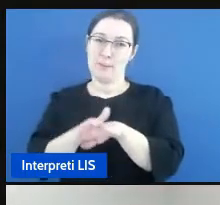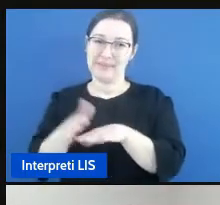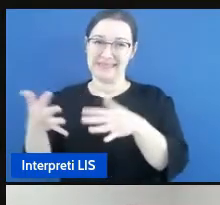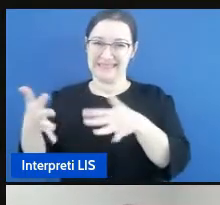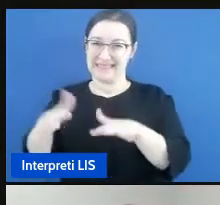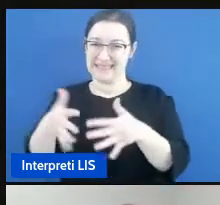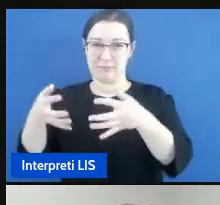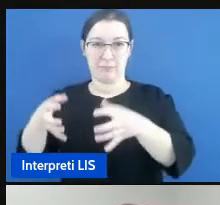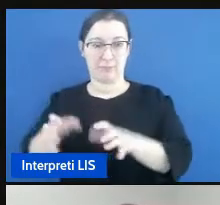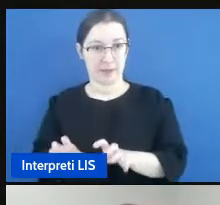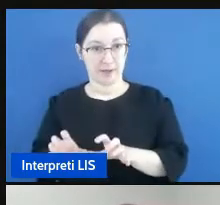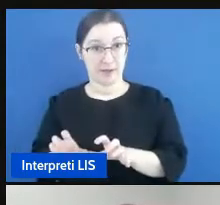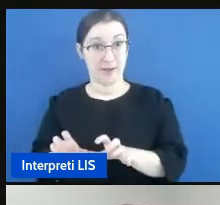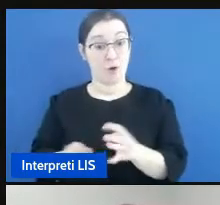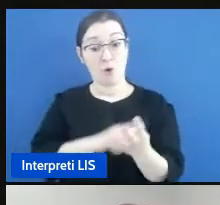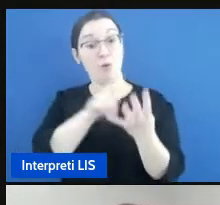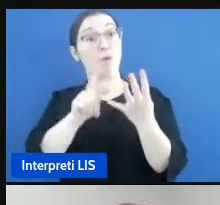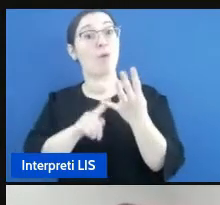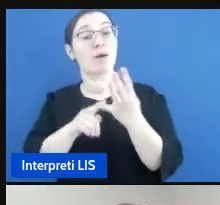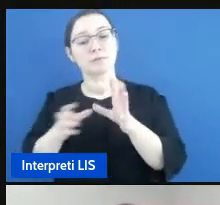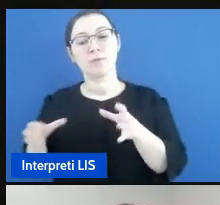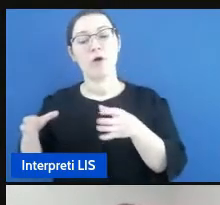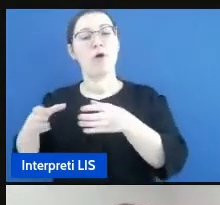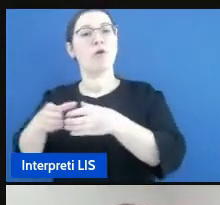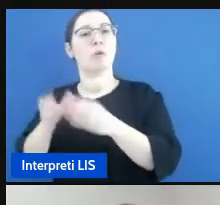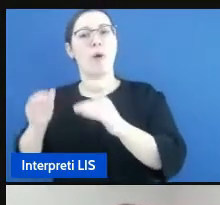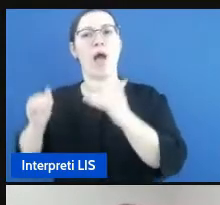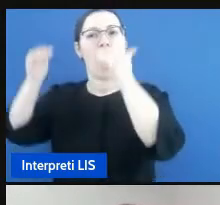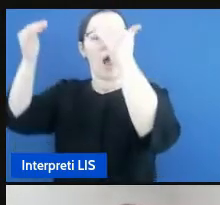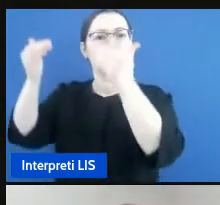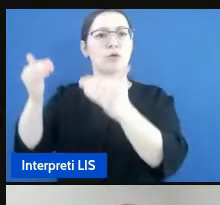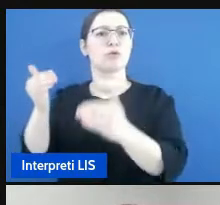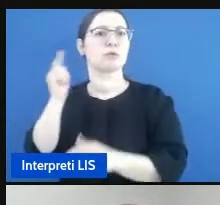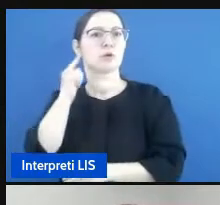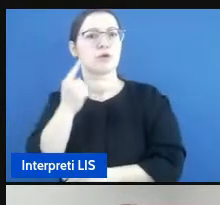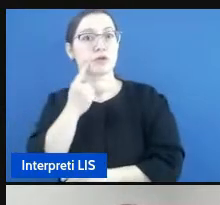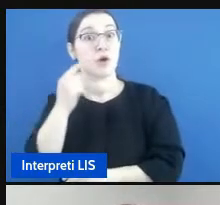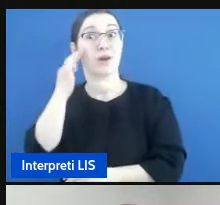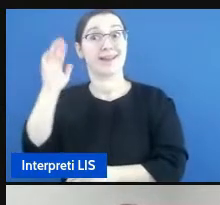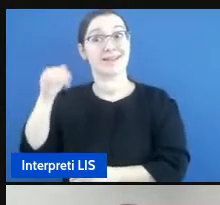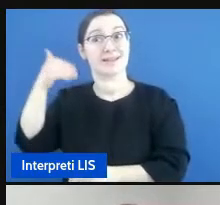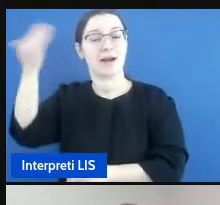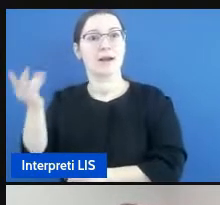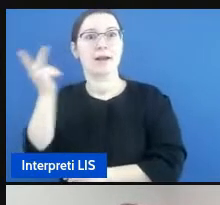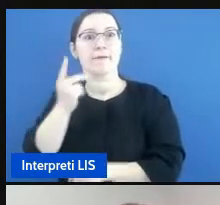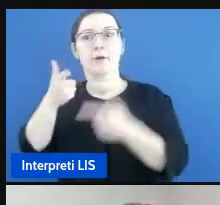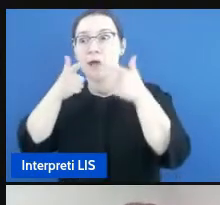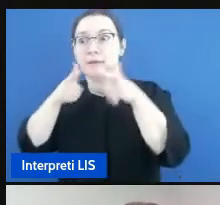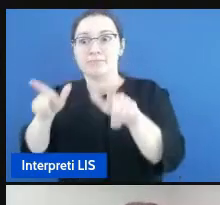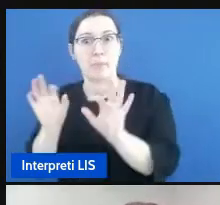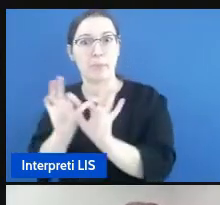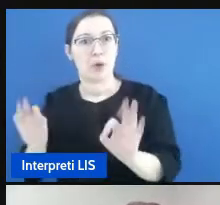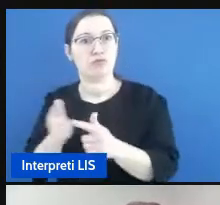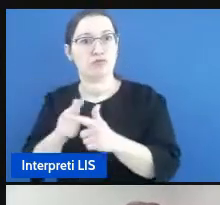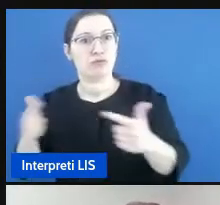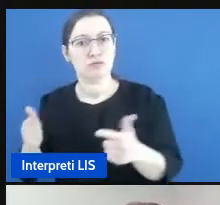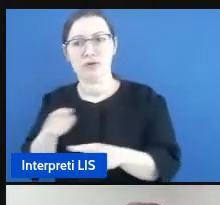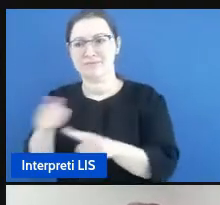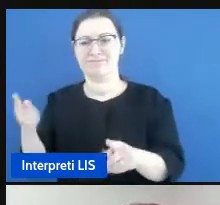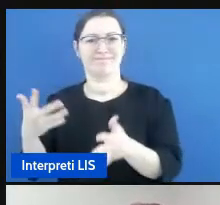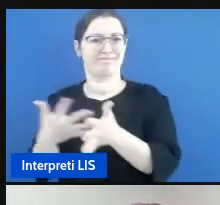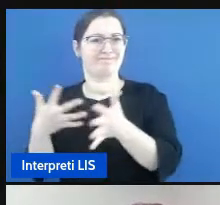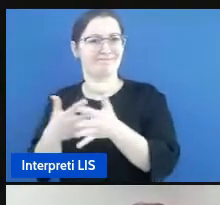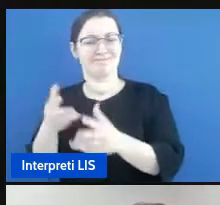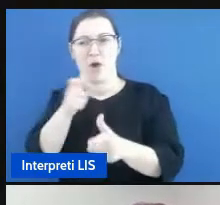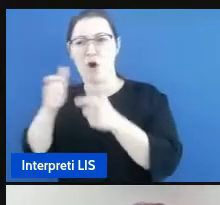e adulti sordi stranieri che in molti casi non hanno nemmeno una lingua e fanno molta fatica a comunicare